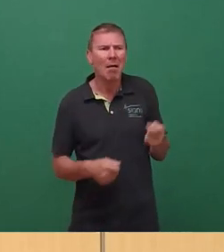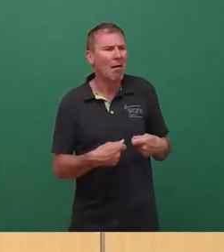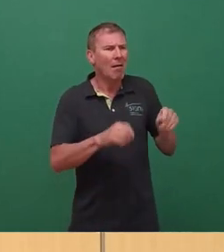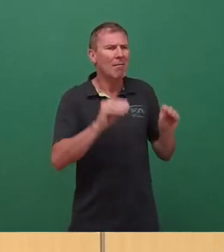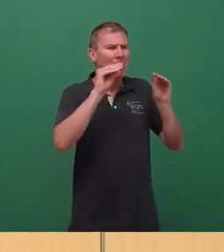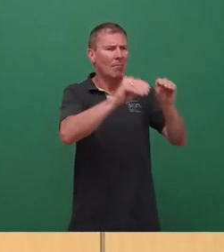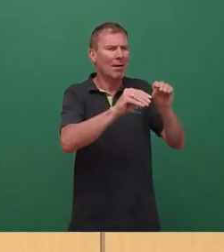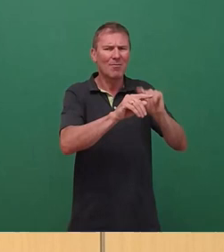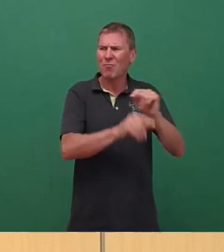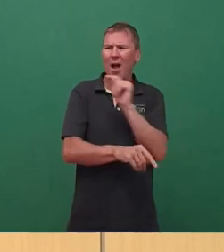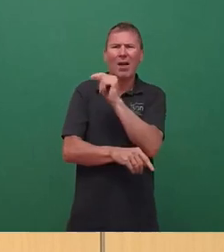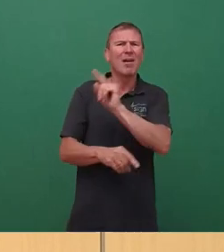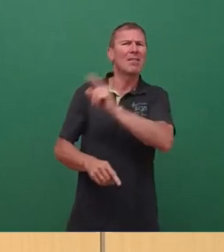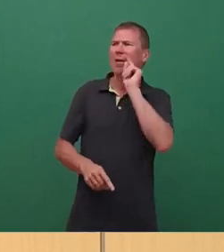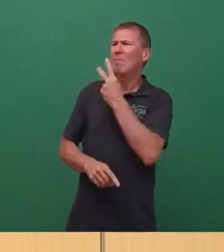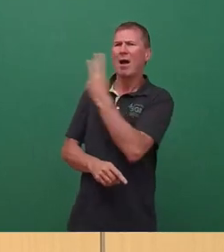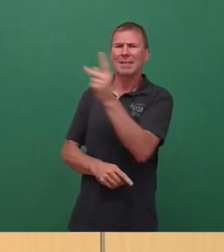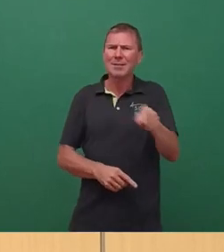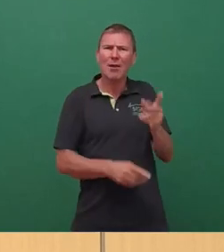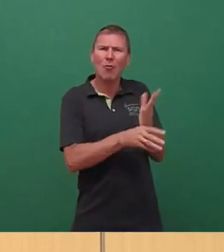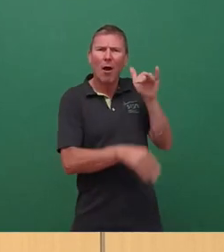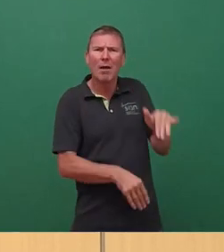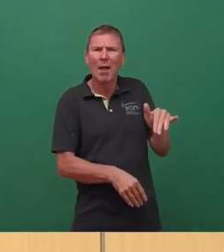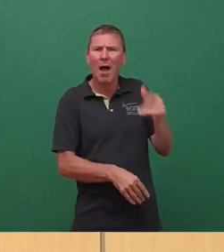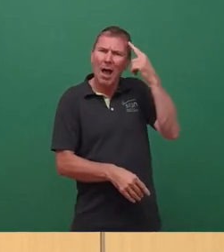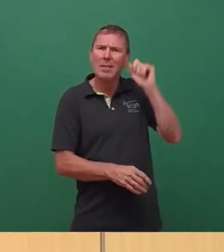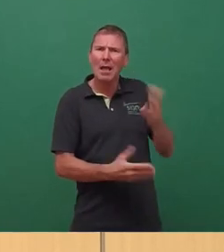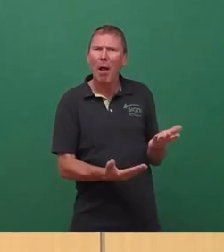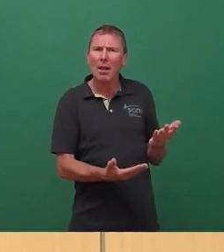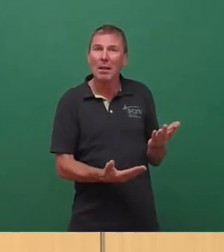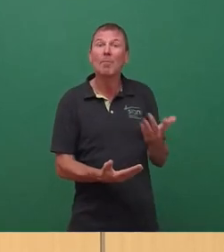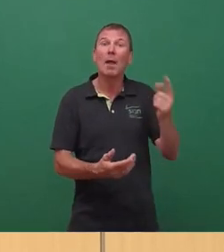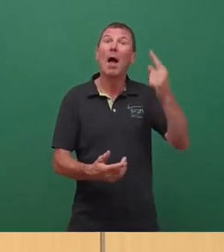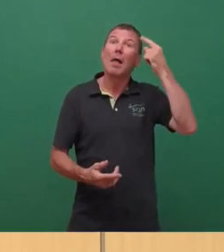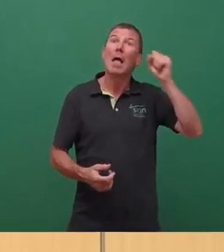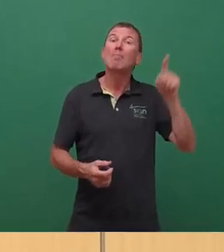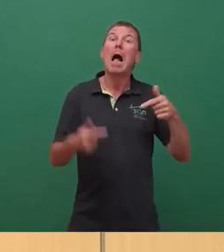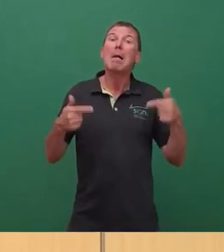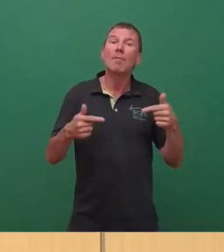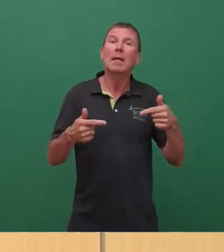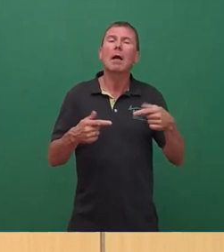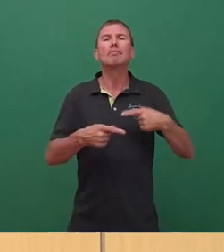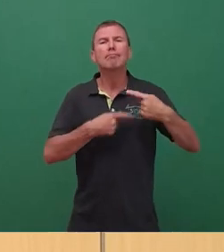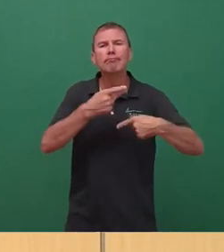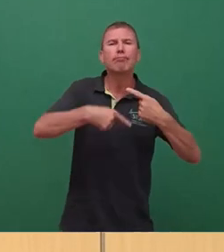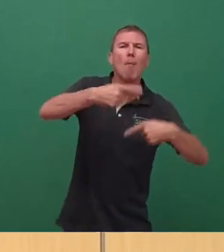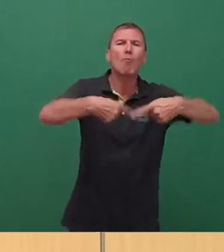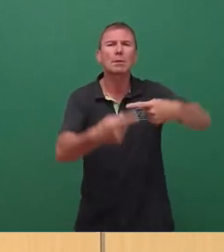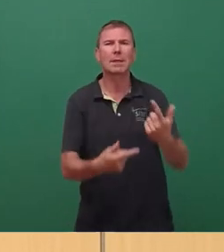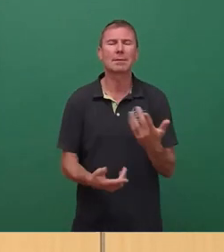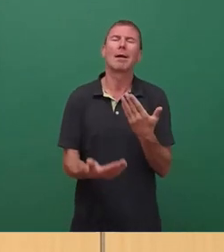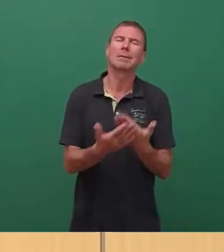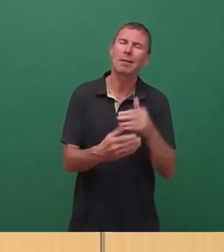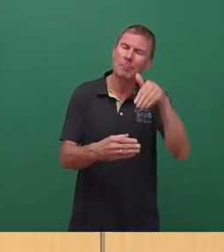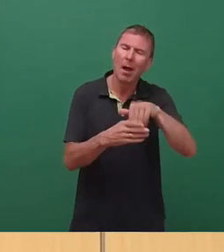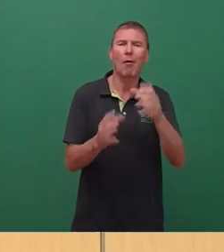aber anders schon tausendmal gesehen haben. Das heißt, Denkmalpflege ist ein dynamischer Begriff und das macht es eben natürlich in gewisser Weise auch schwer und ich verstehe